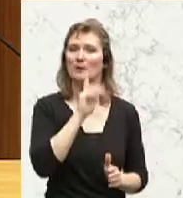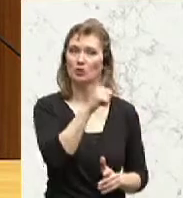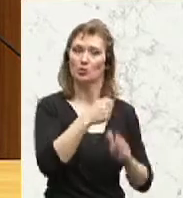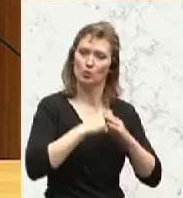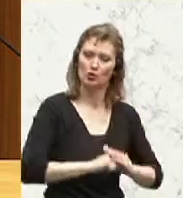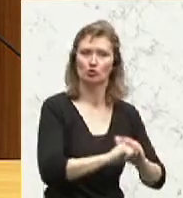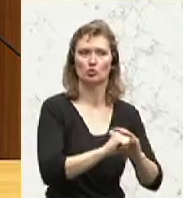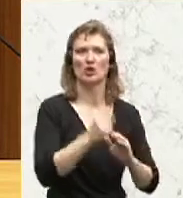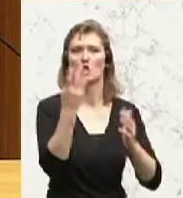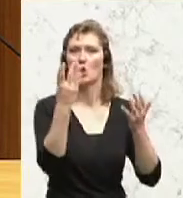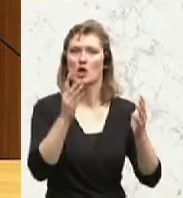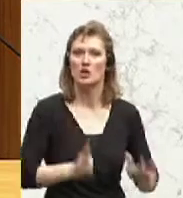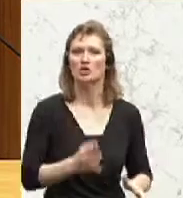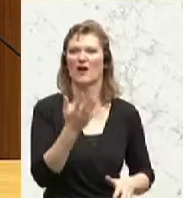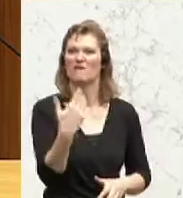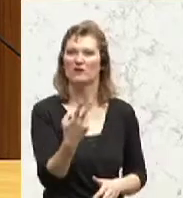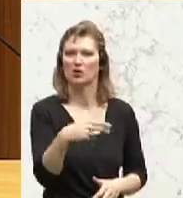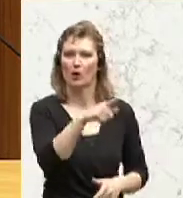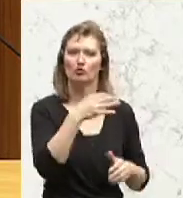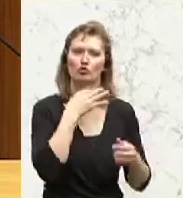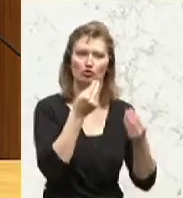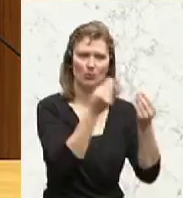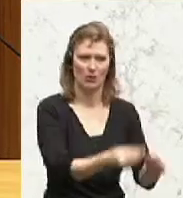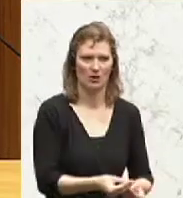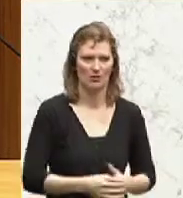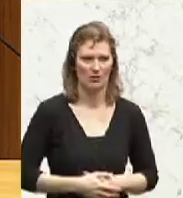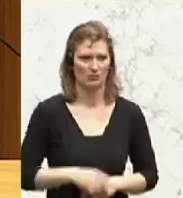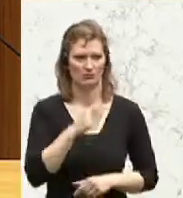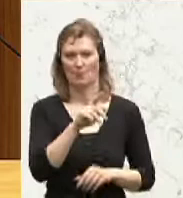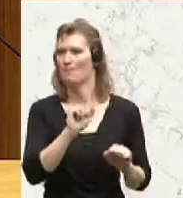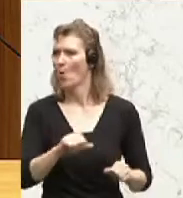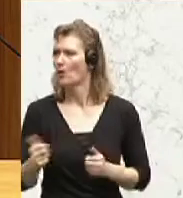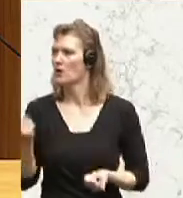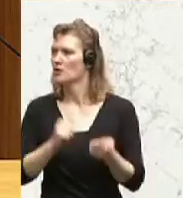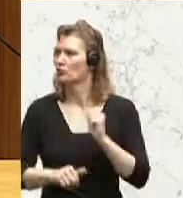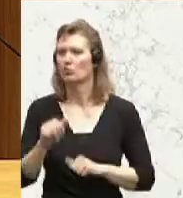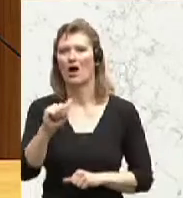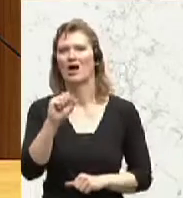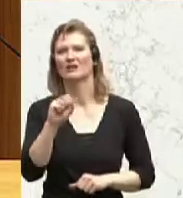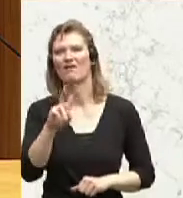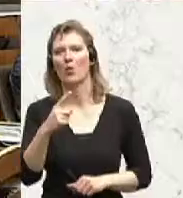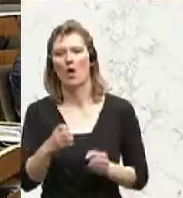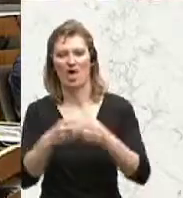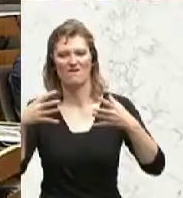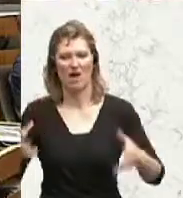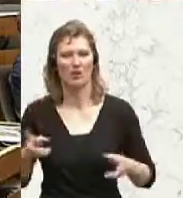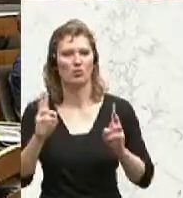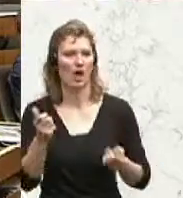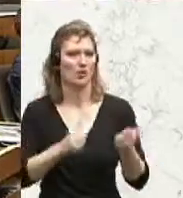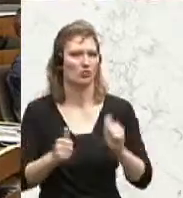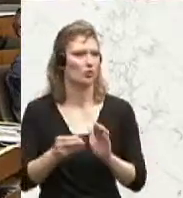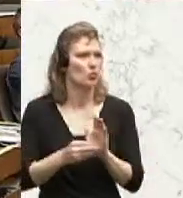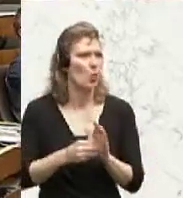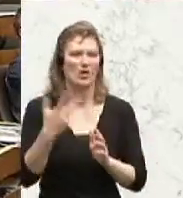.050 Euro zustimmen werden. Mit Möglichkeiten für eine ASVG-Erweiterung nachzügige 3.000 Euro,